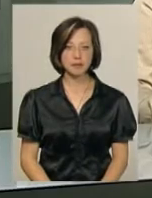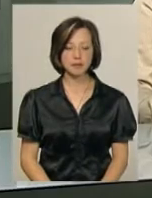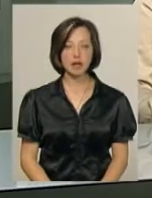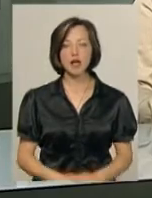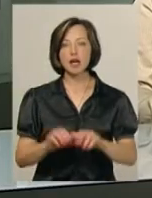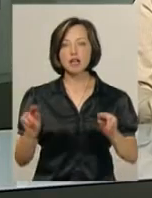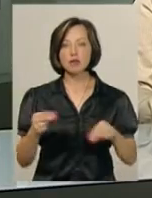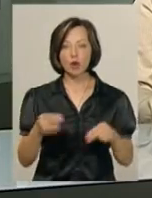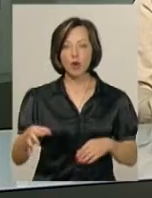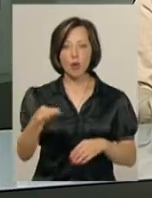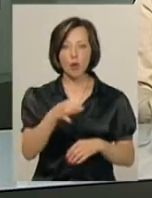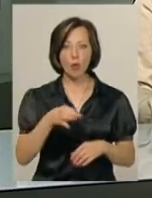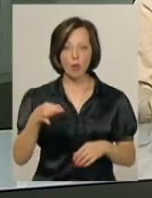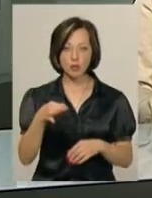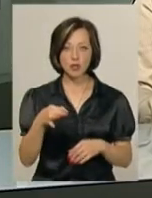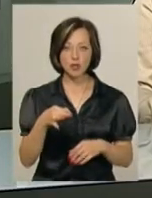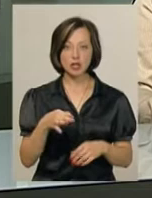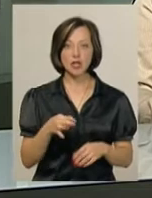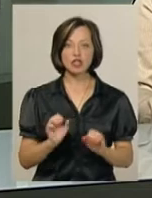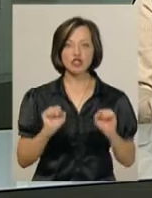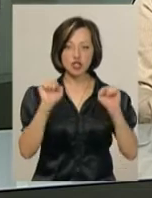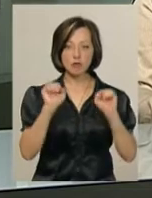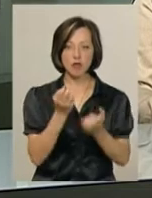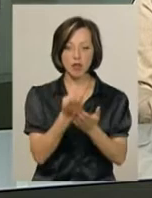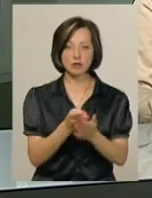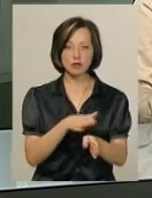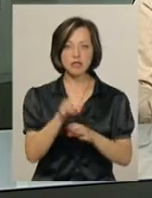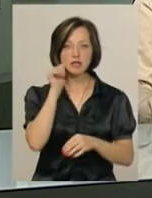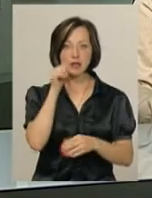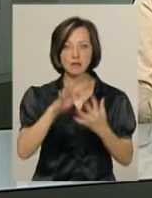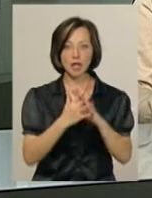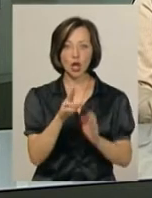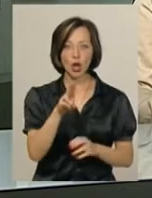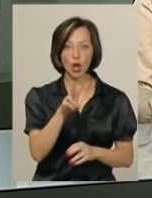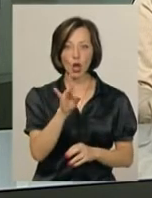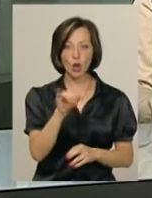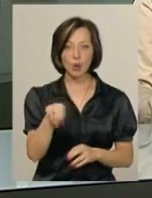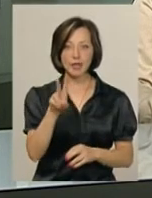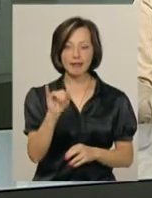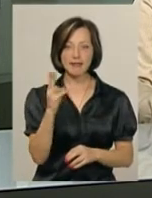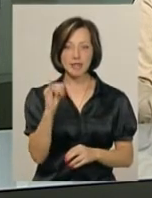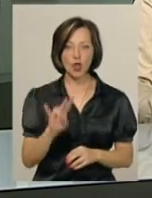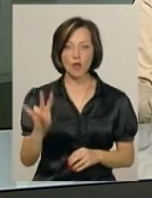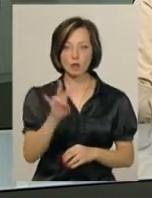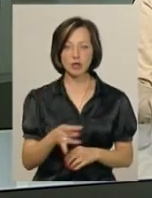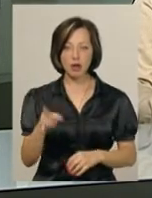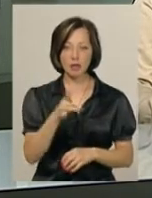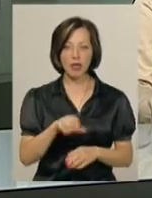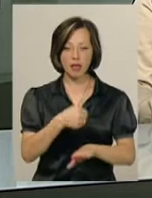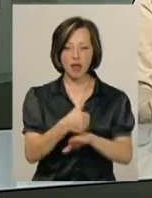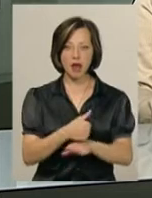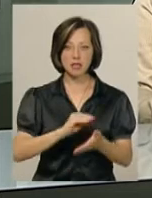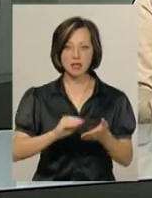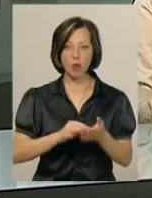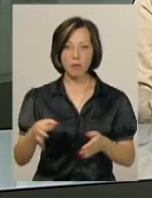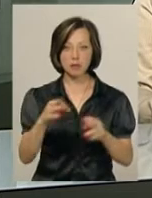Чемпіонат області з класичного жиму лежачий відбудеться завтра в селі Рудківці Новоушицького району. Генеральний секретар обласної